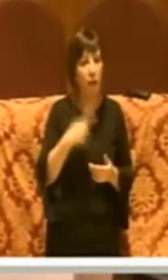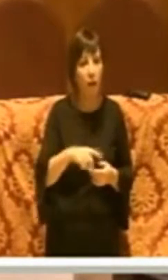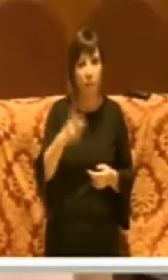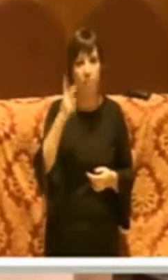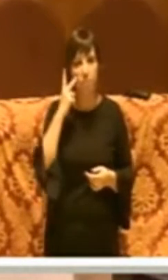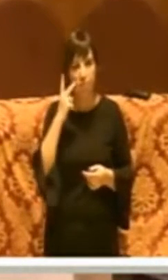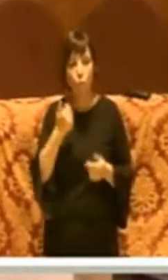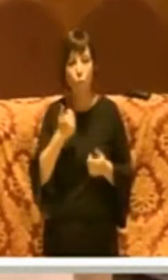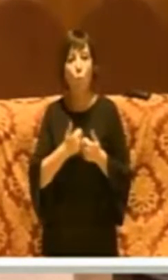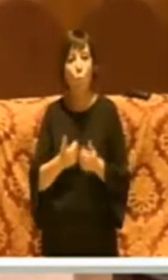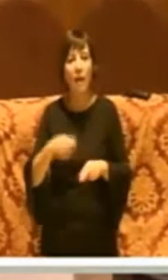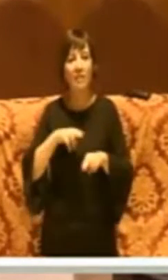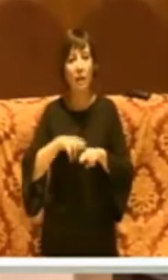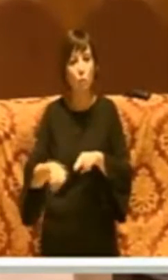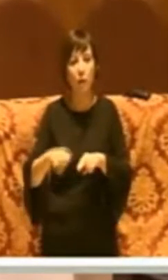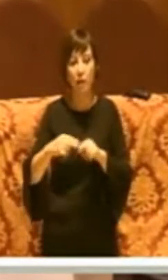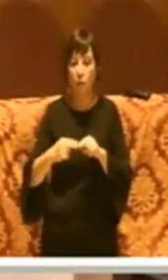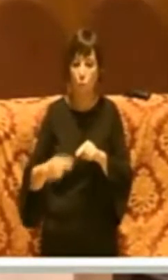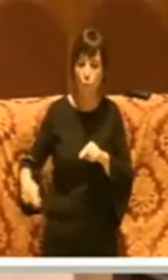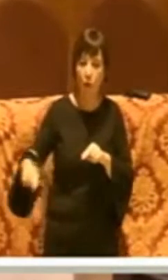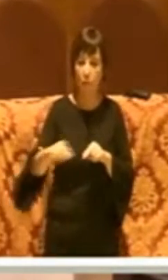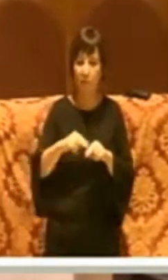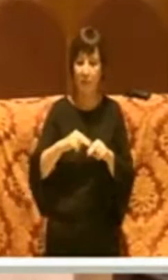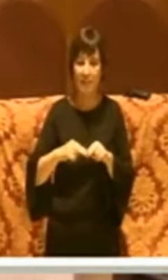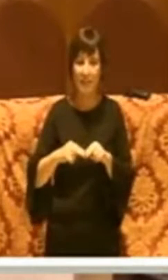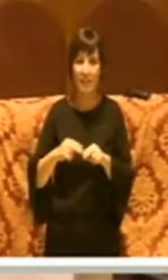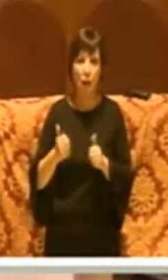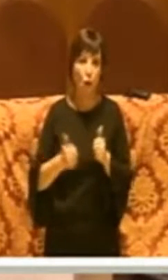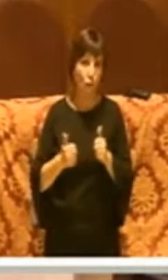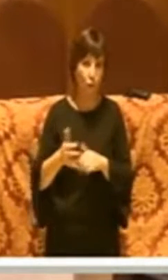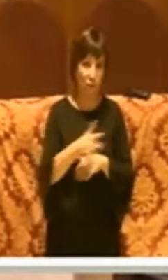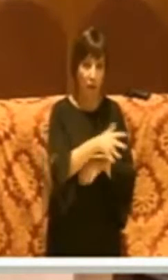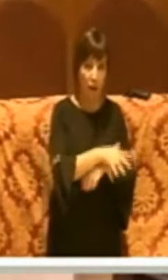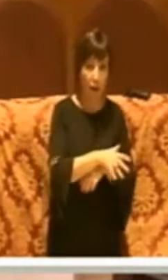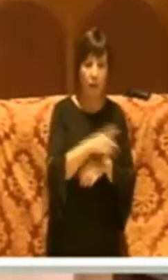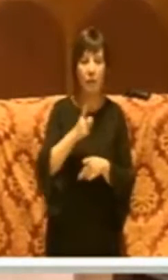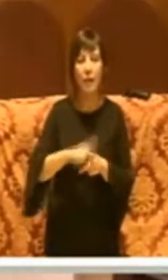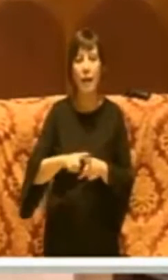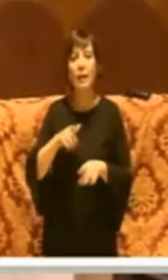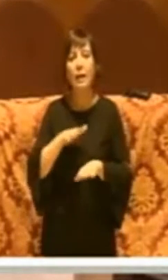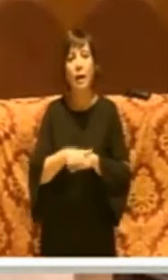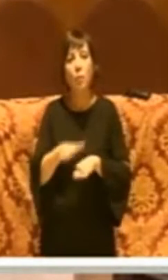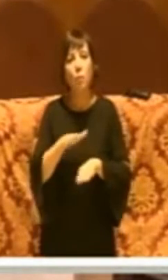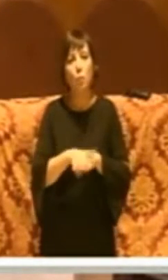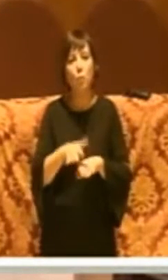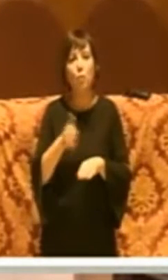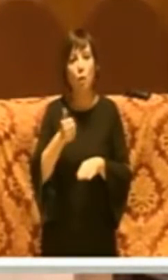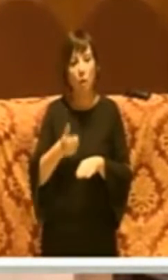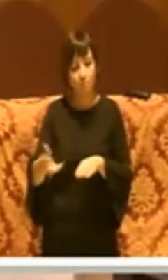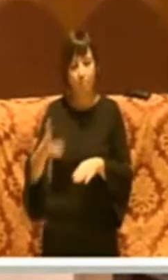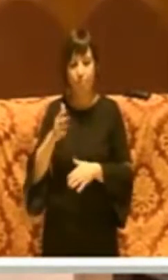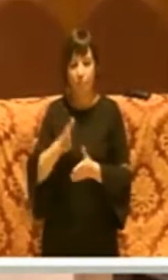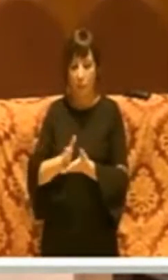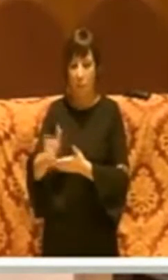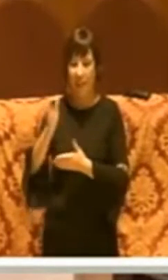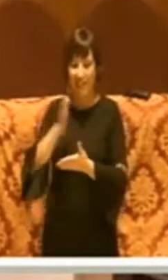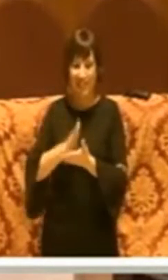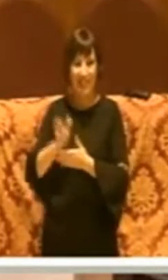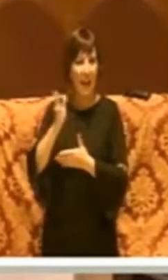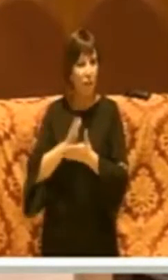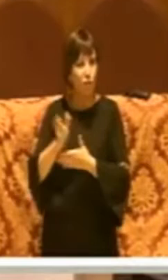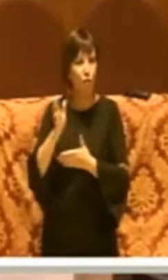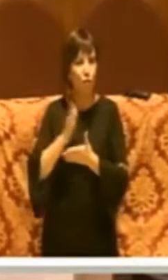quanto è utilizzato una pista e a seconda appunto della quantità di passaggi